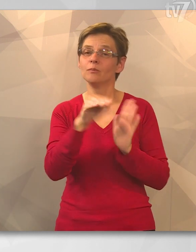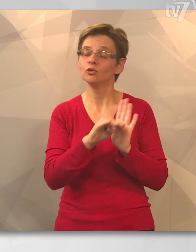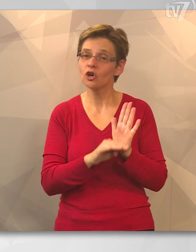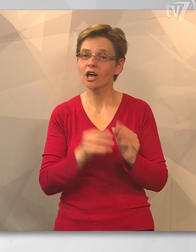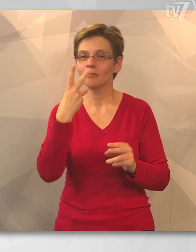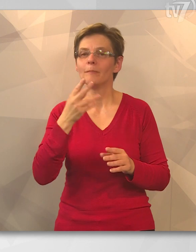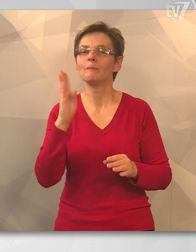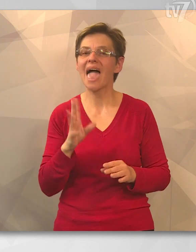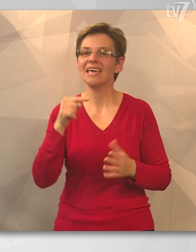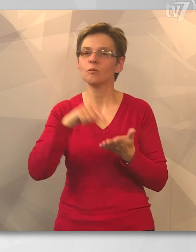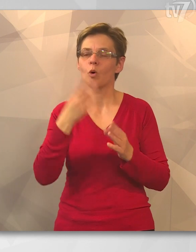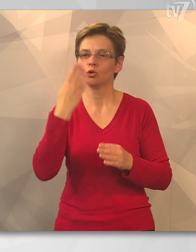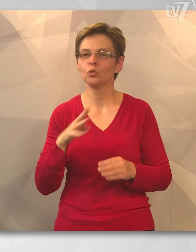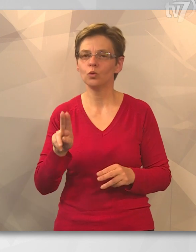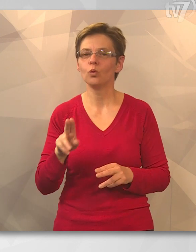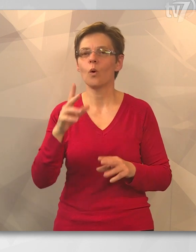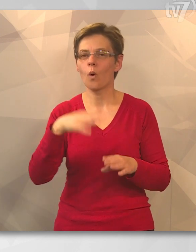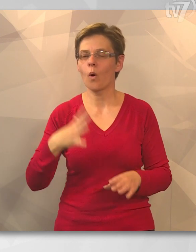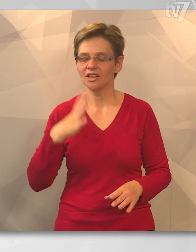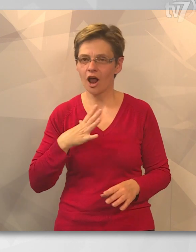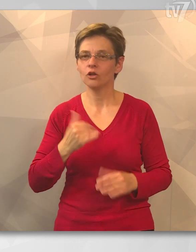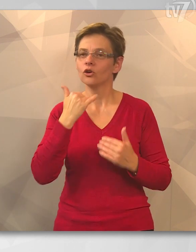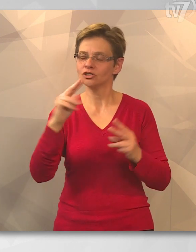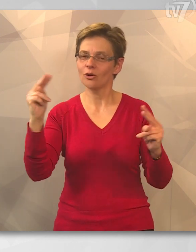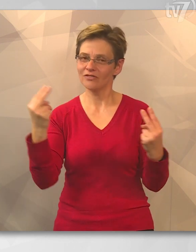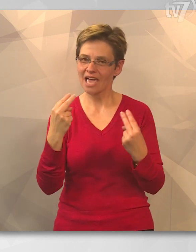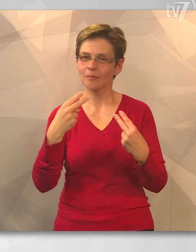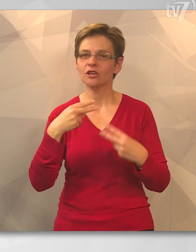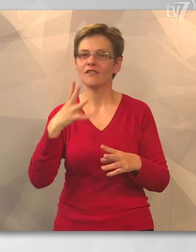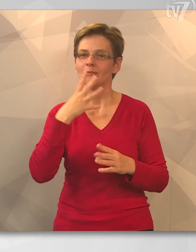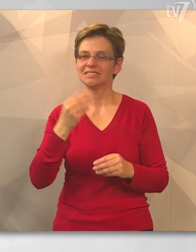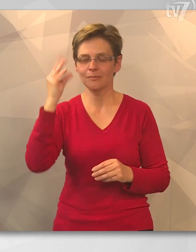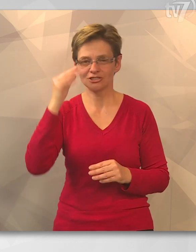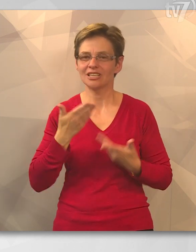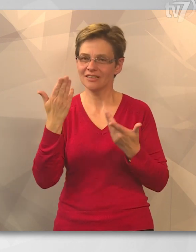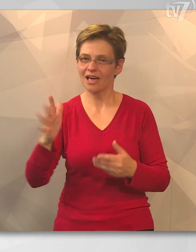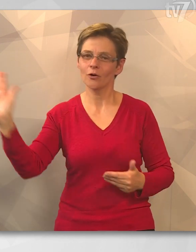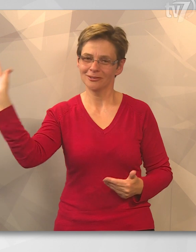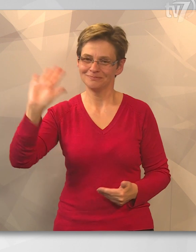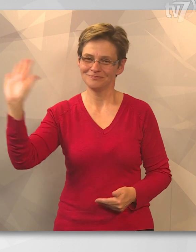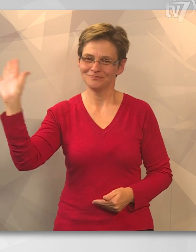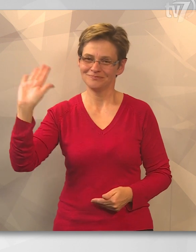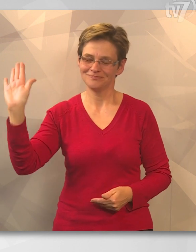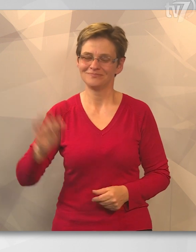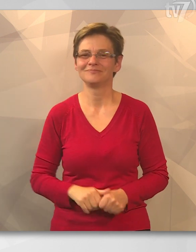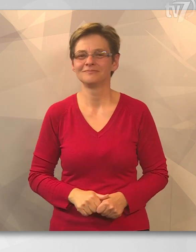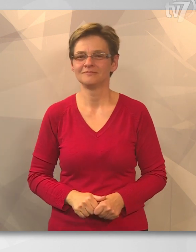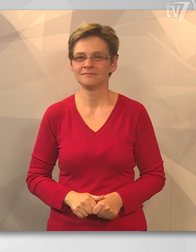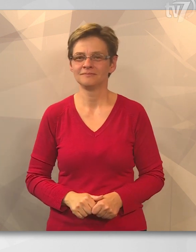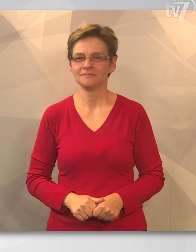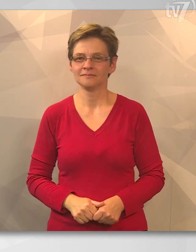műsorainkat megtalálják a behír.hu oldalon. Köszönöm figyelmüket, további szép estét kívánok, viszontlátásra!